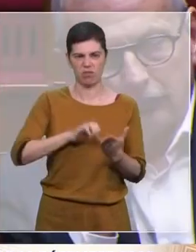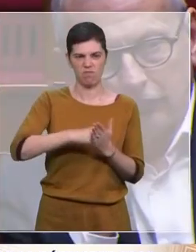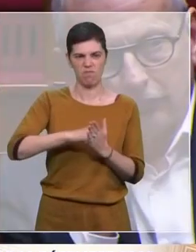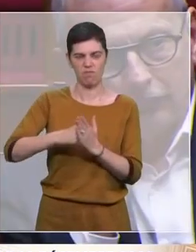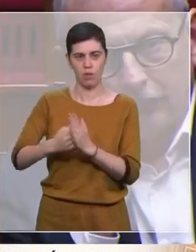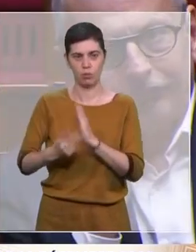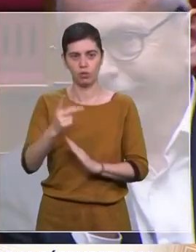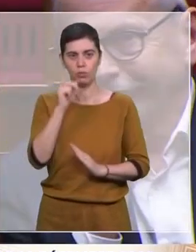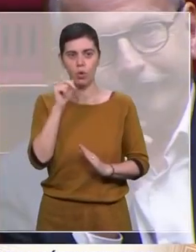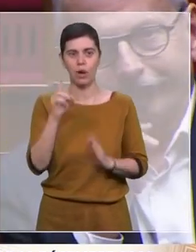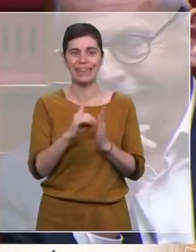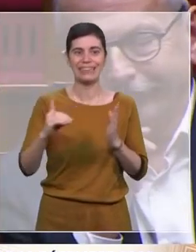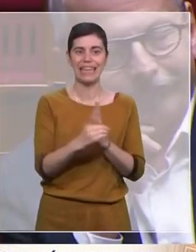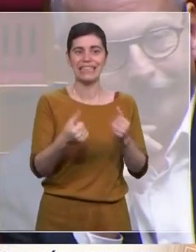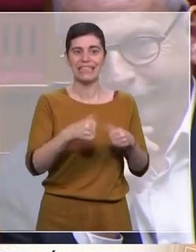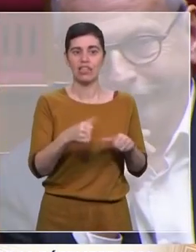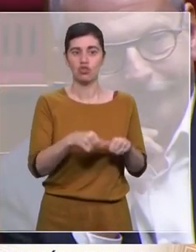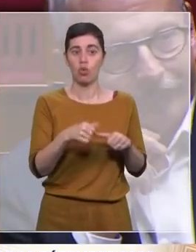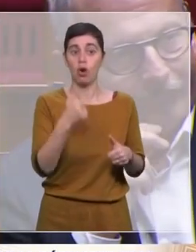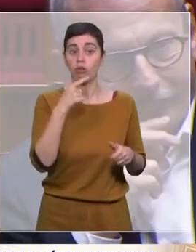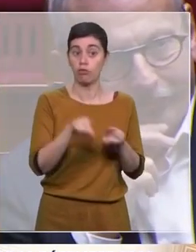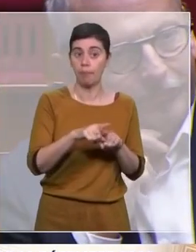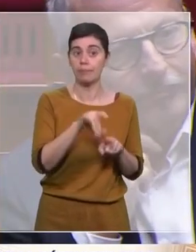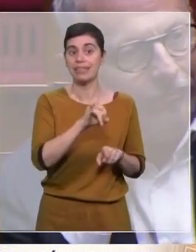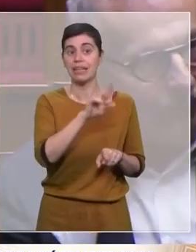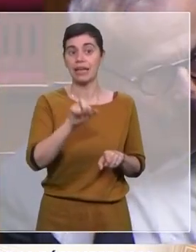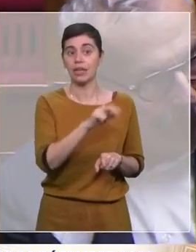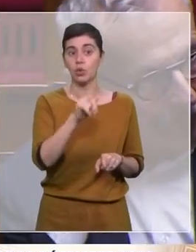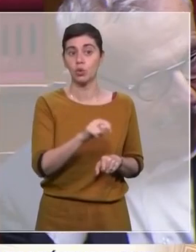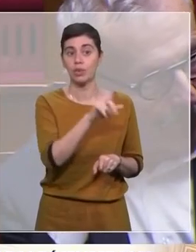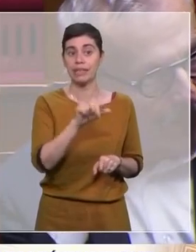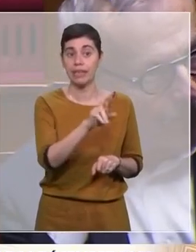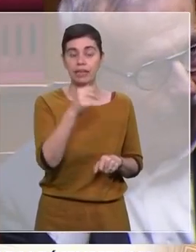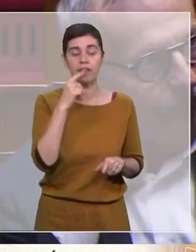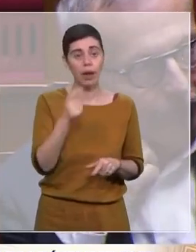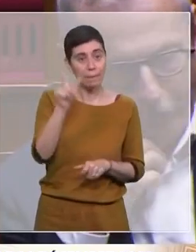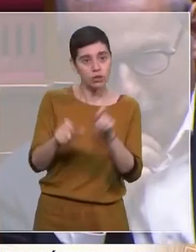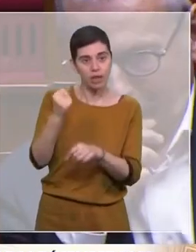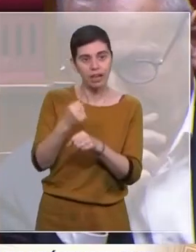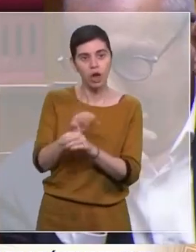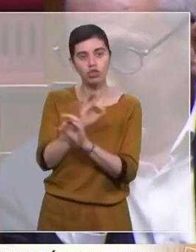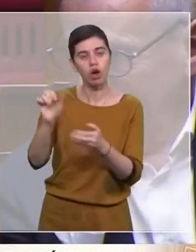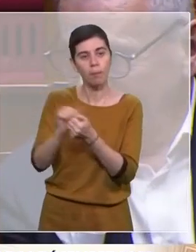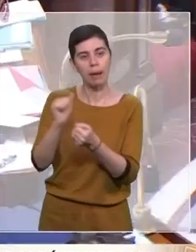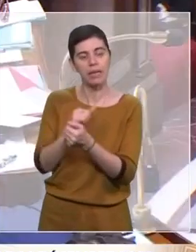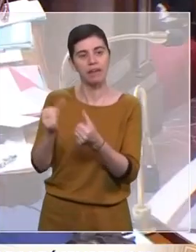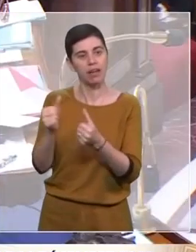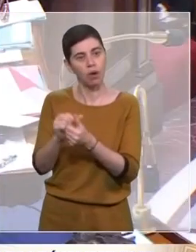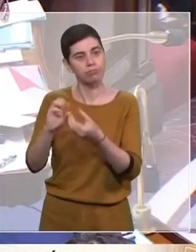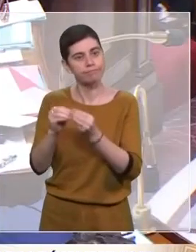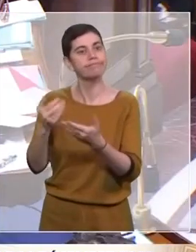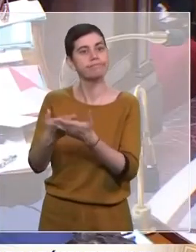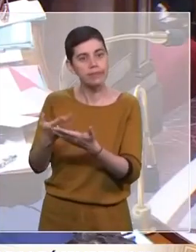avec le retour du délit de séjour irrégulier et un nouveau recul sur la régularisation des travailleurs sans papier. Les manœuvres n'ont pas suffi,